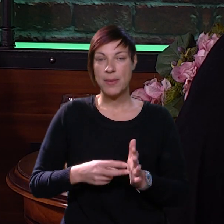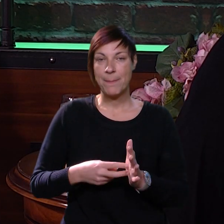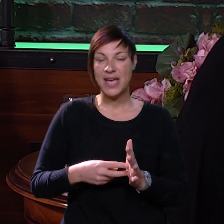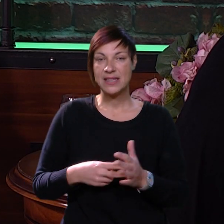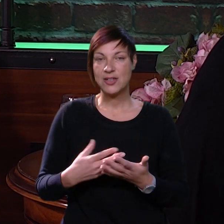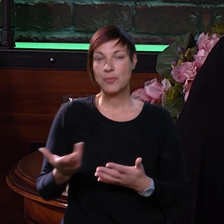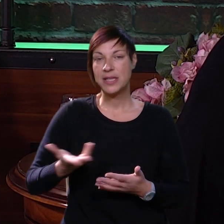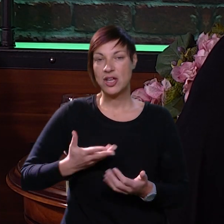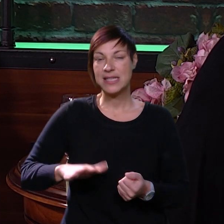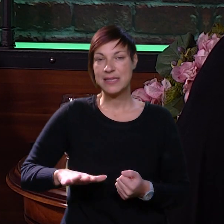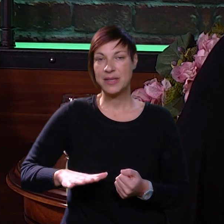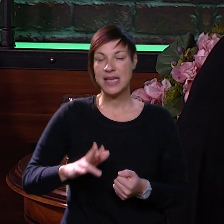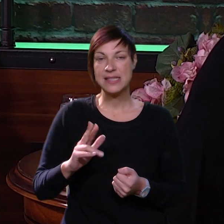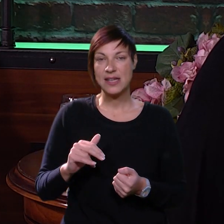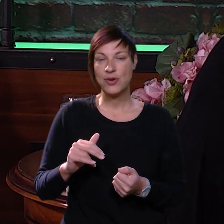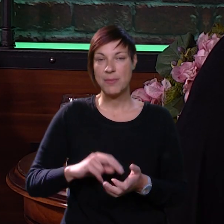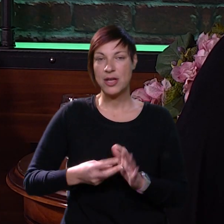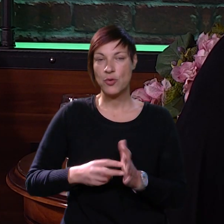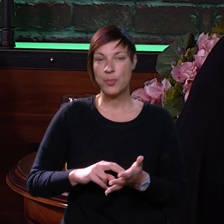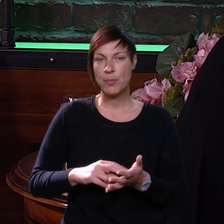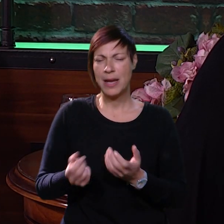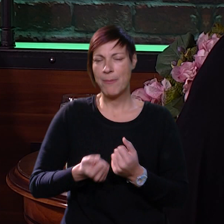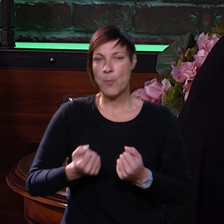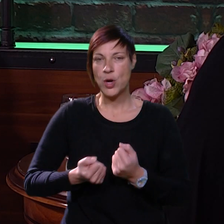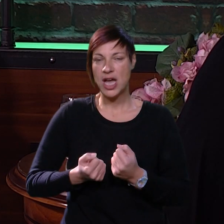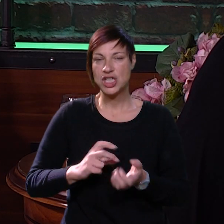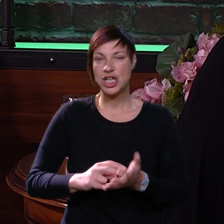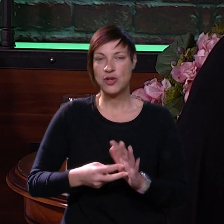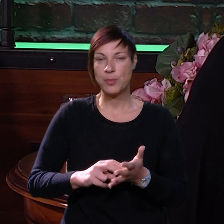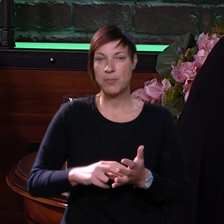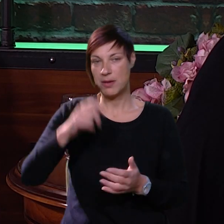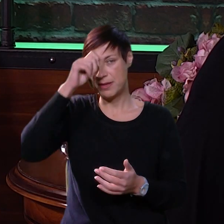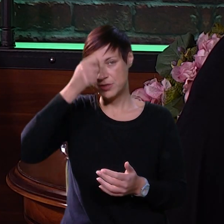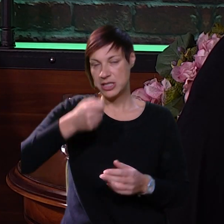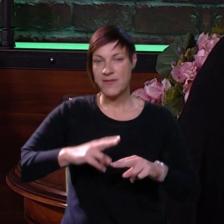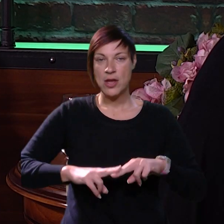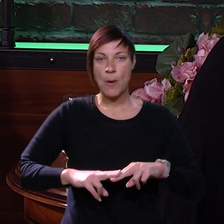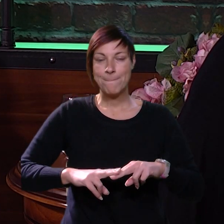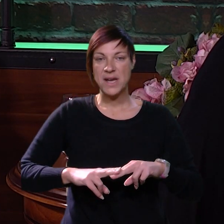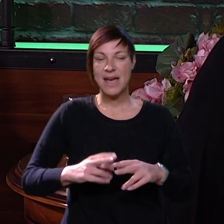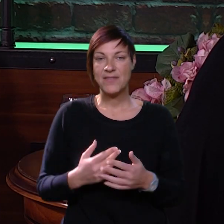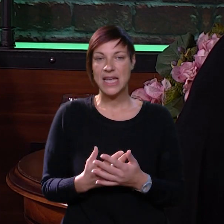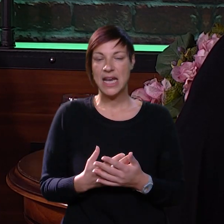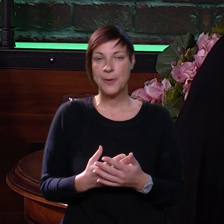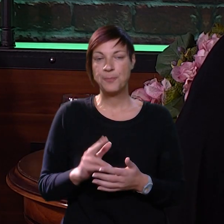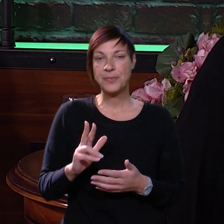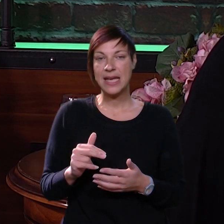problematikom i često mi dolaze djeca koja imaju probleme u ponašanju, probleme sa poštivanjem pravila,